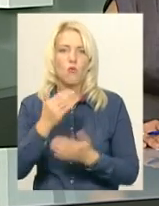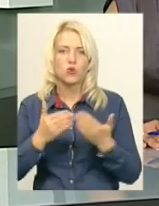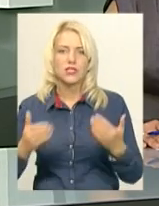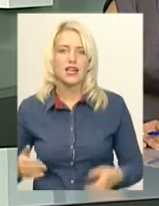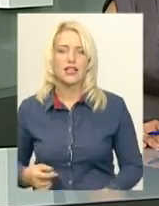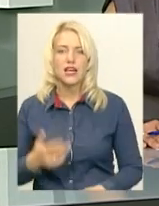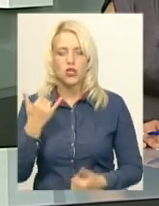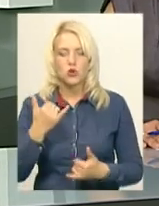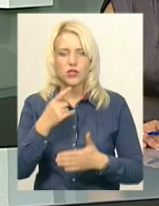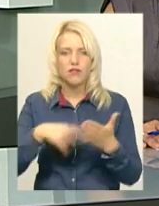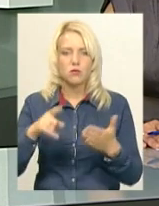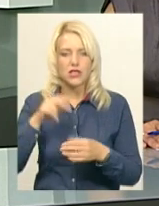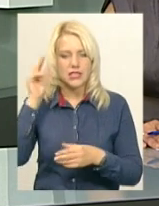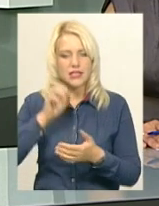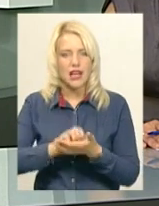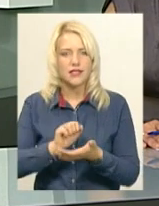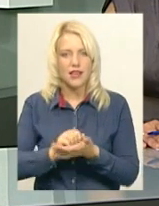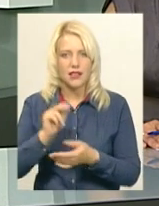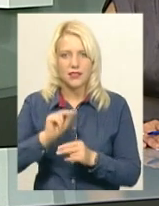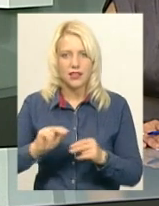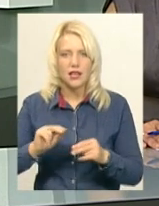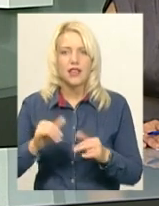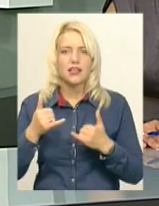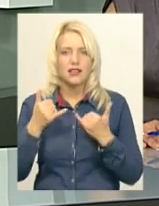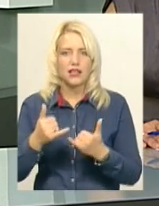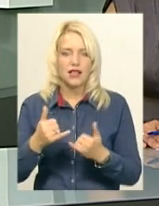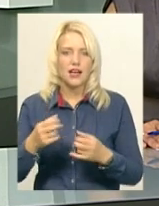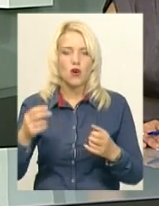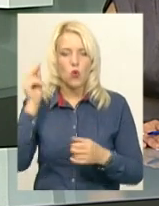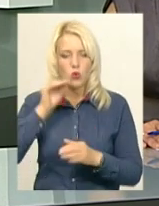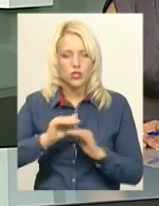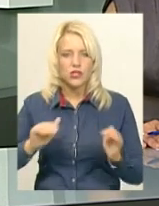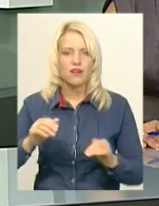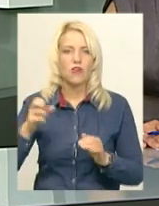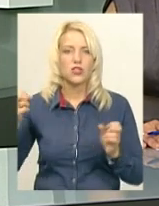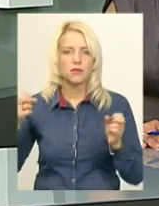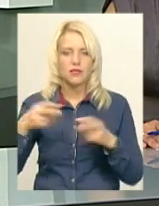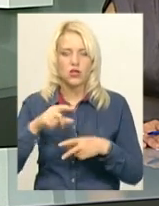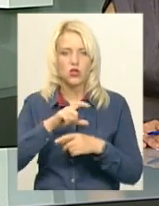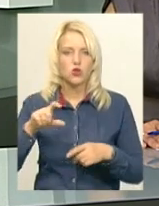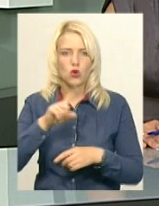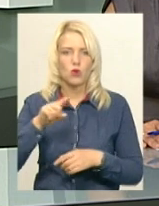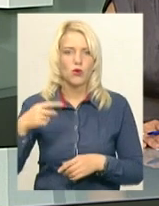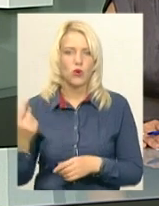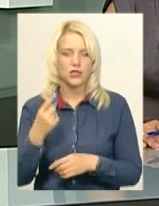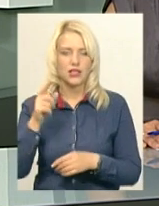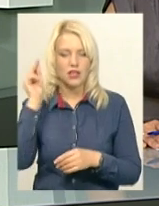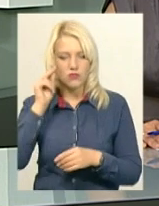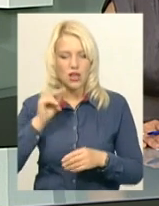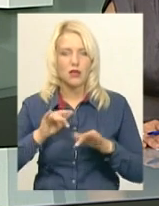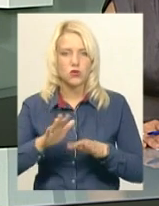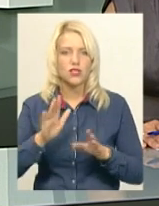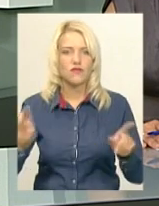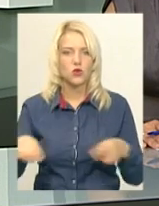Сьогодні відмінили заняття для учнів Хмельницької спеціалізованої загальноосвітньої школи номер один. Навчальний процес там відновиться завтра.